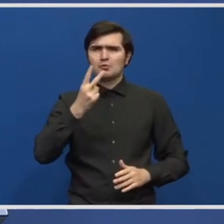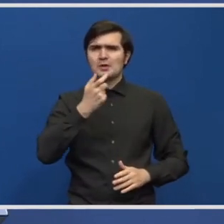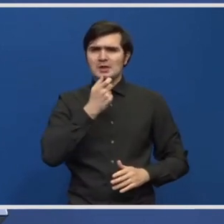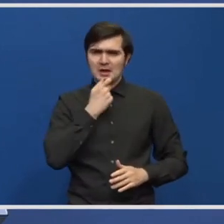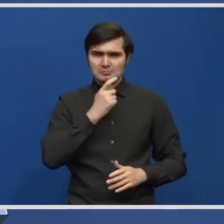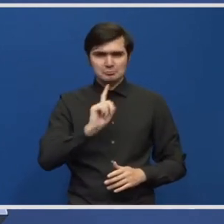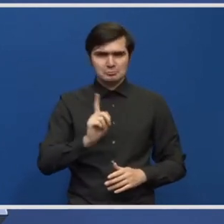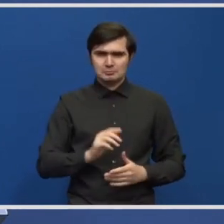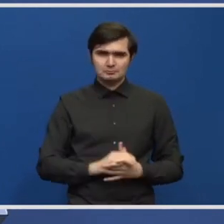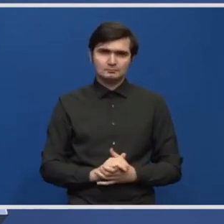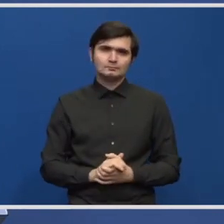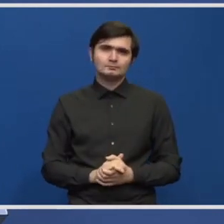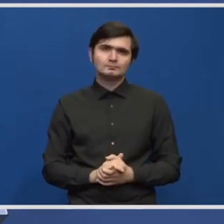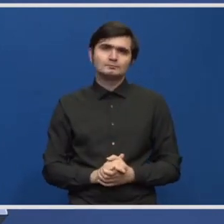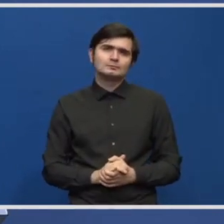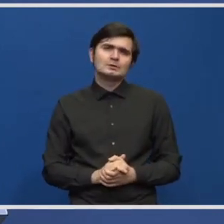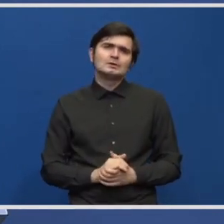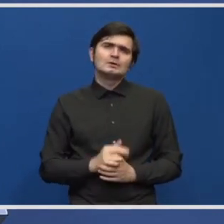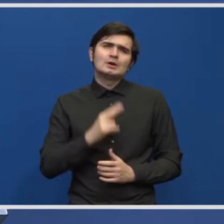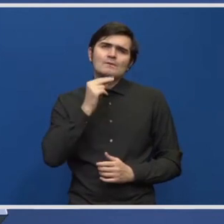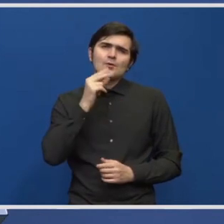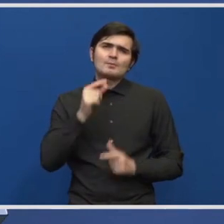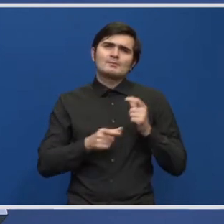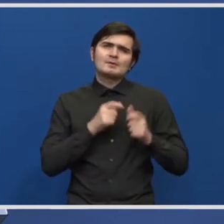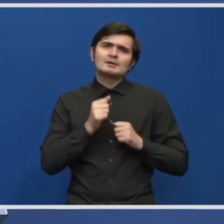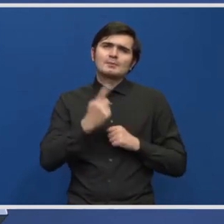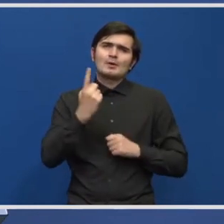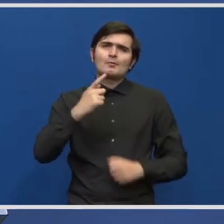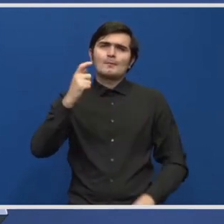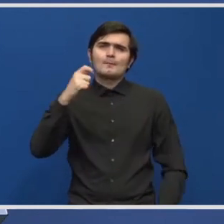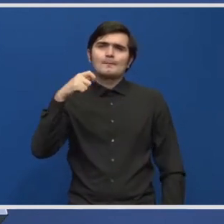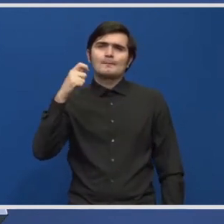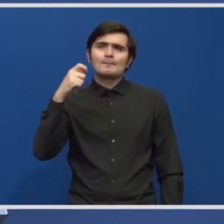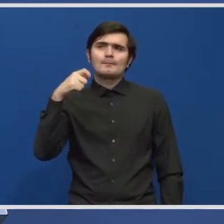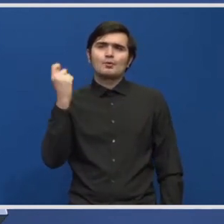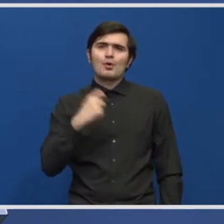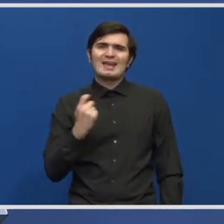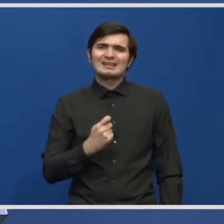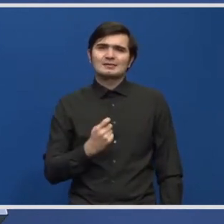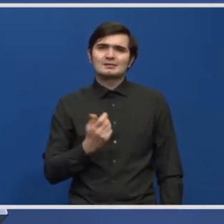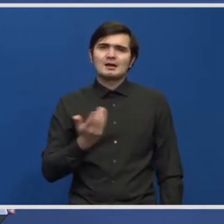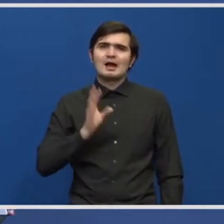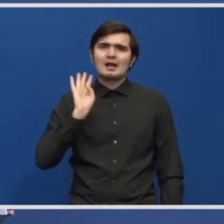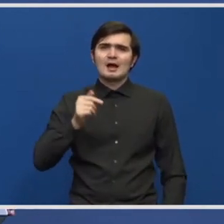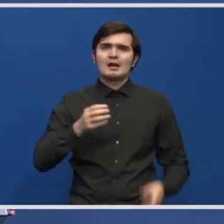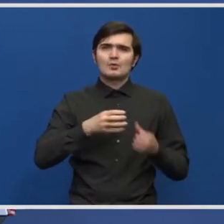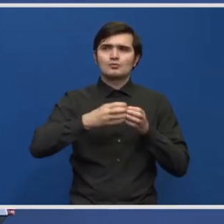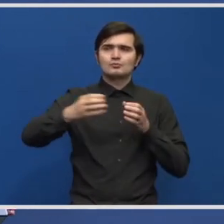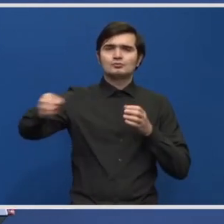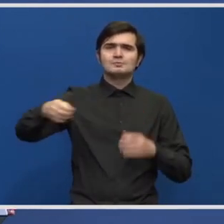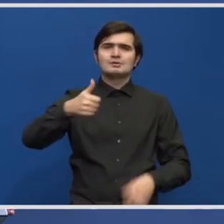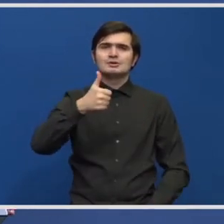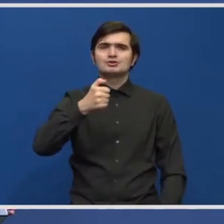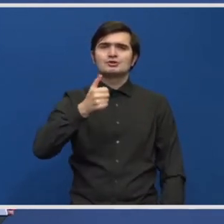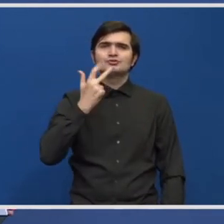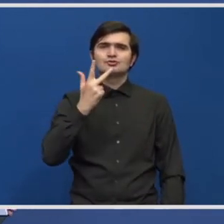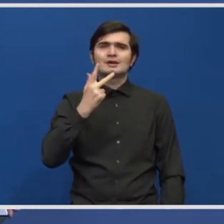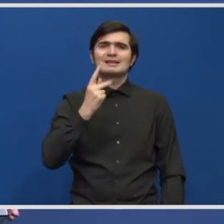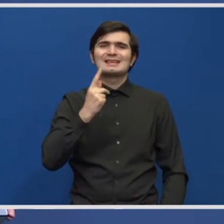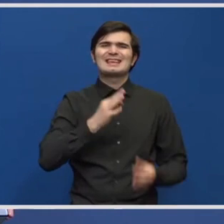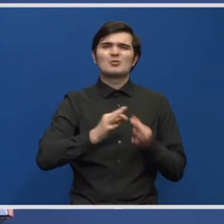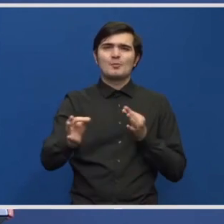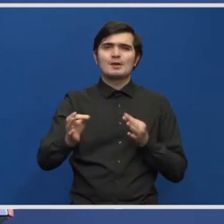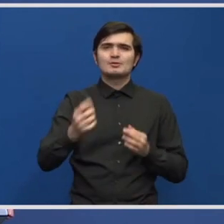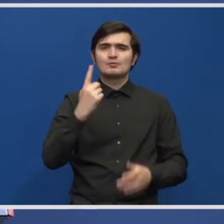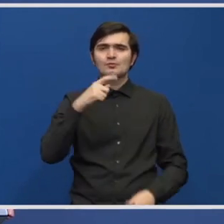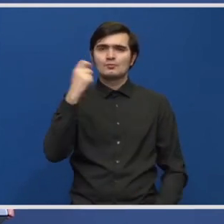vedem lucrări. E vorba de un proiect care are o lungime de 63 de kilometri. Este